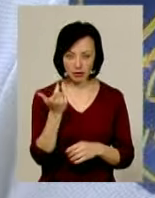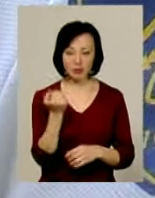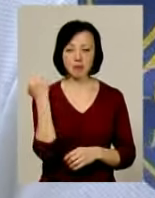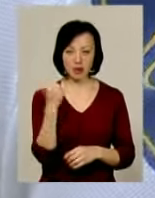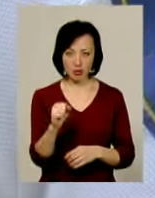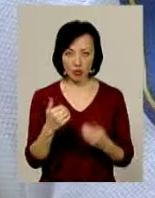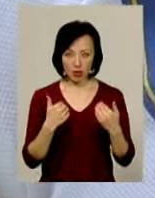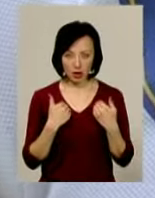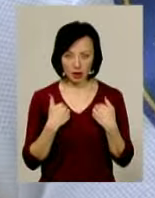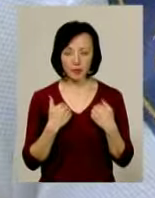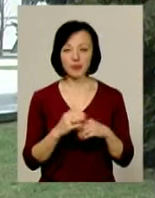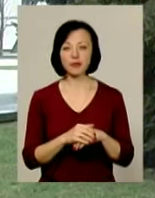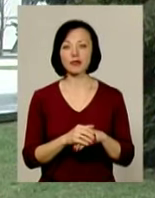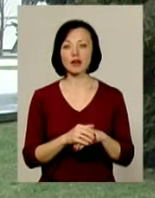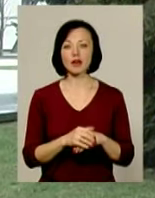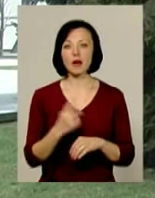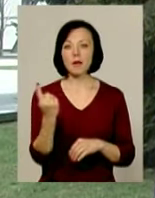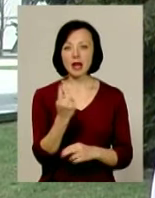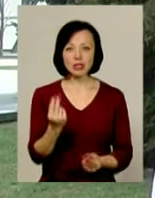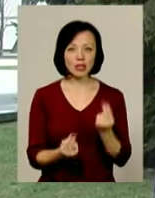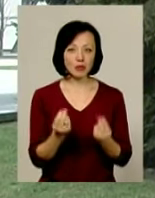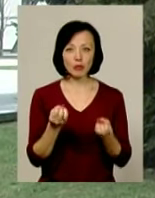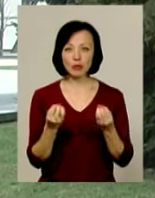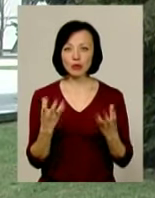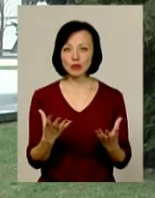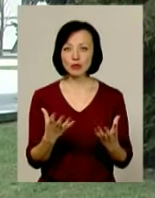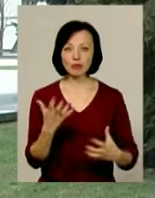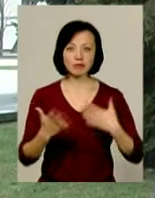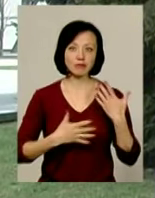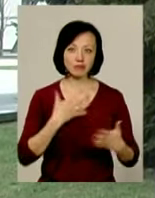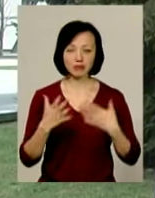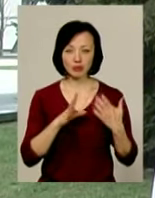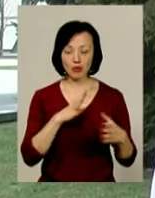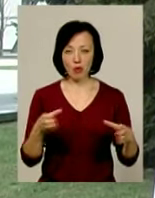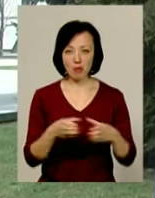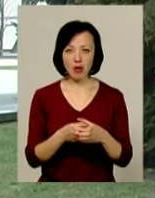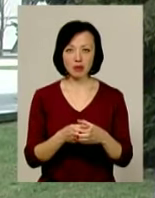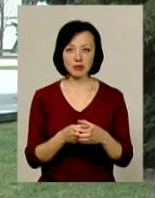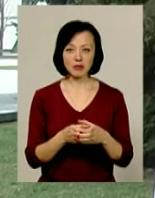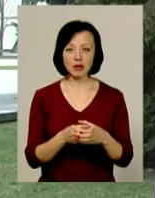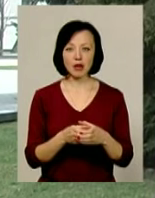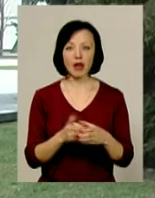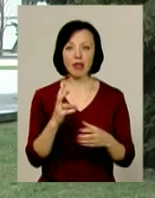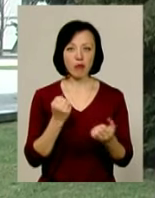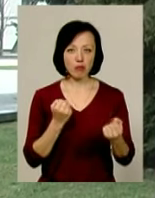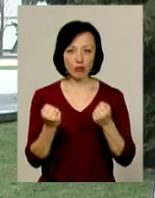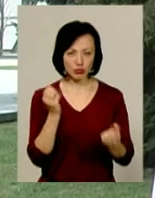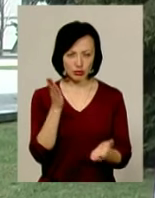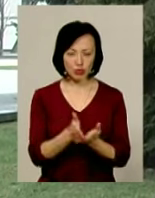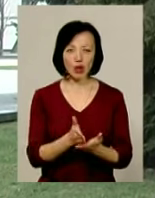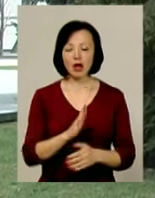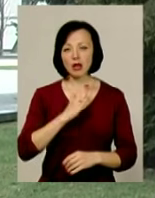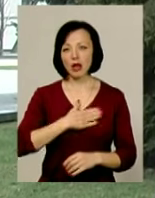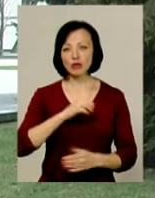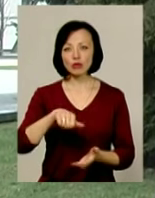-0. Ховсів я дуже підготував. В перші ігри вони просто рвали і метали, були дуже заряджені на боротьбу. І наш